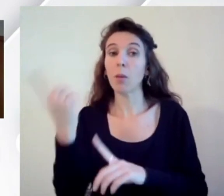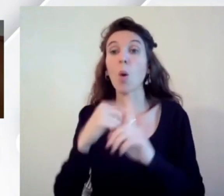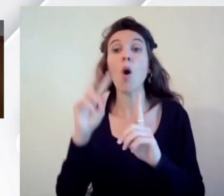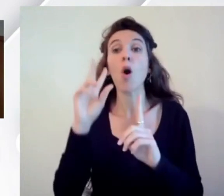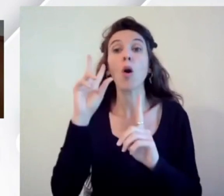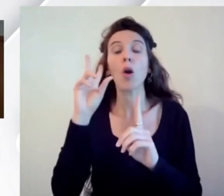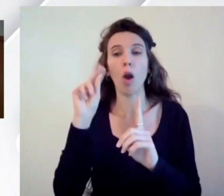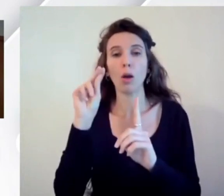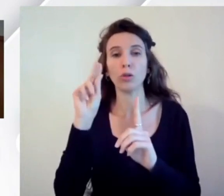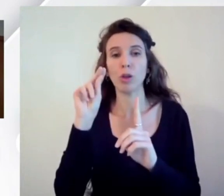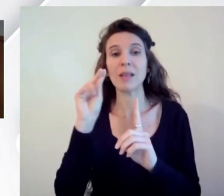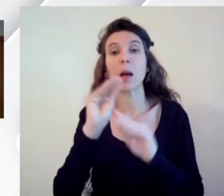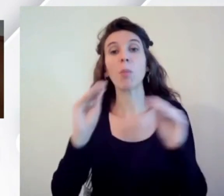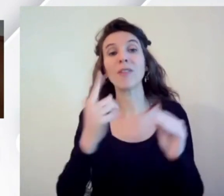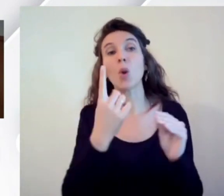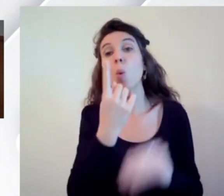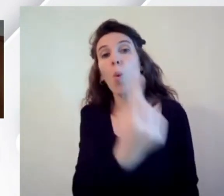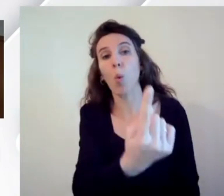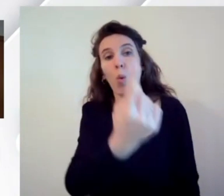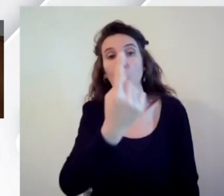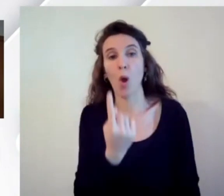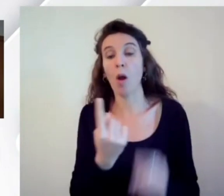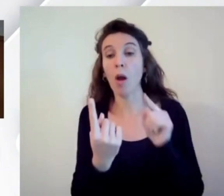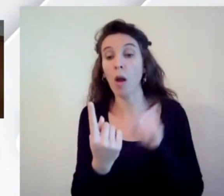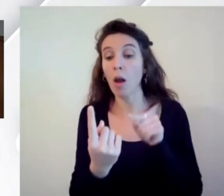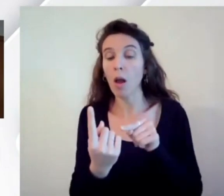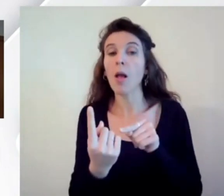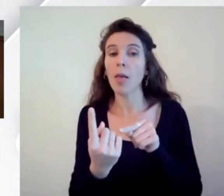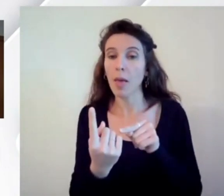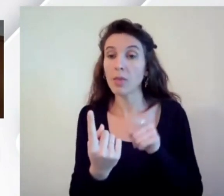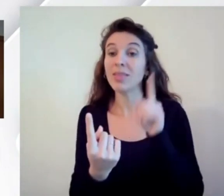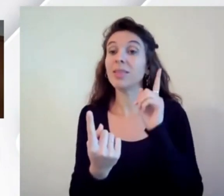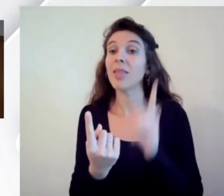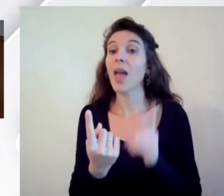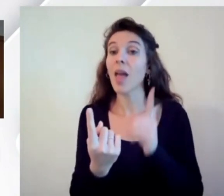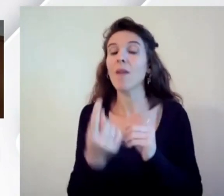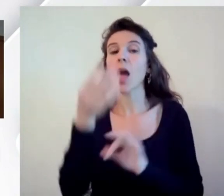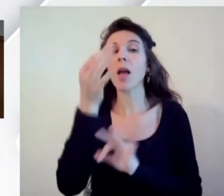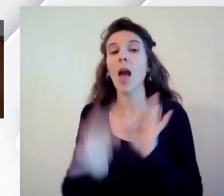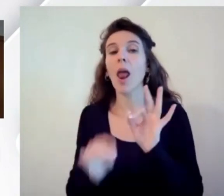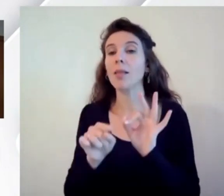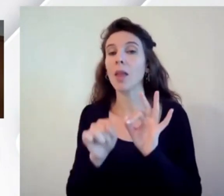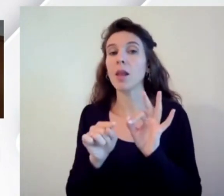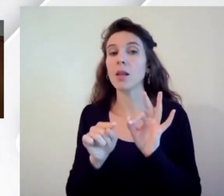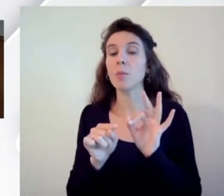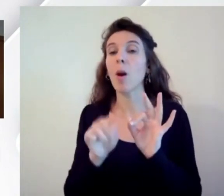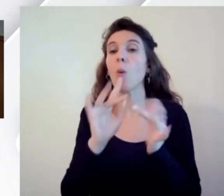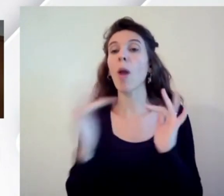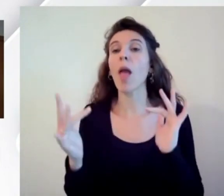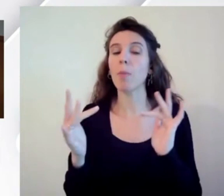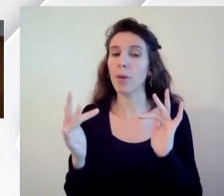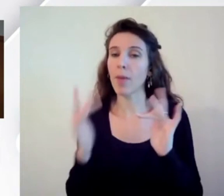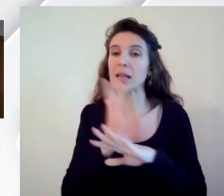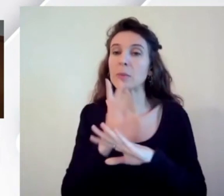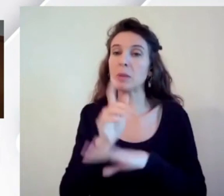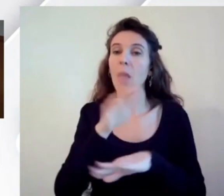un professionista che in qualche modo abbia le caratteristiche del web accessibility